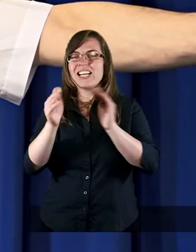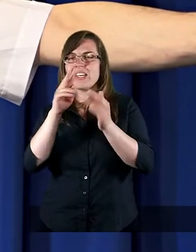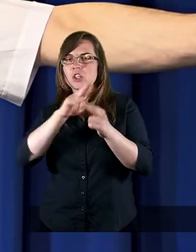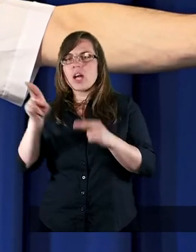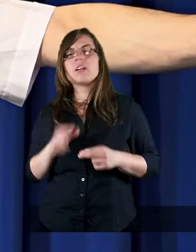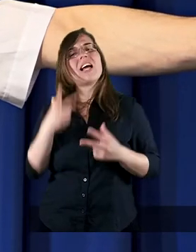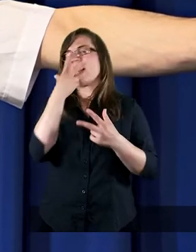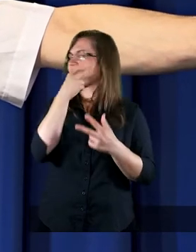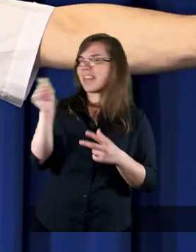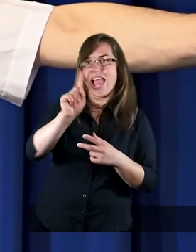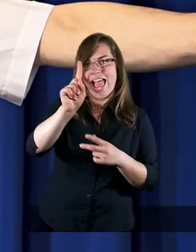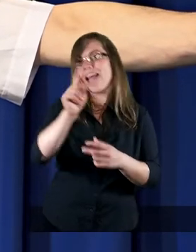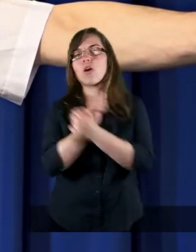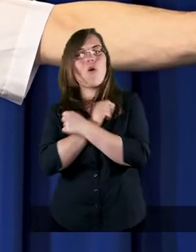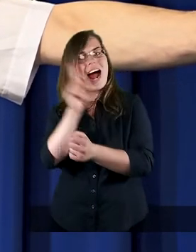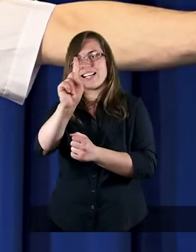Nie, kochani.